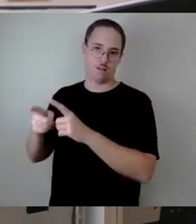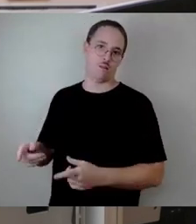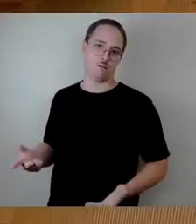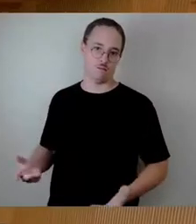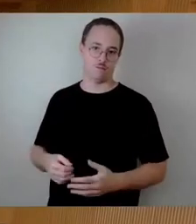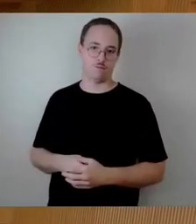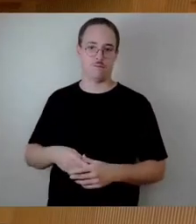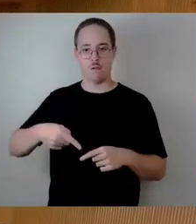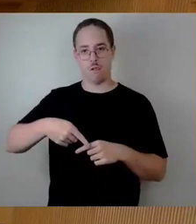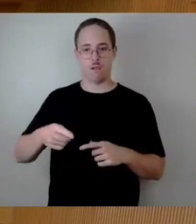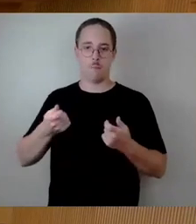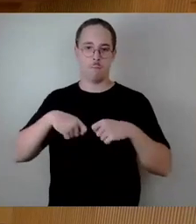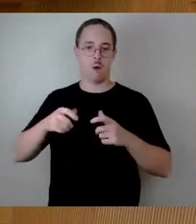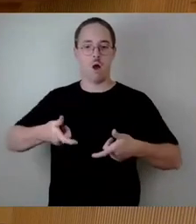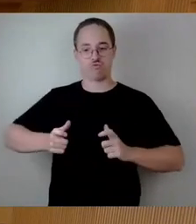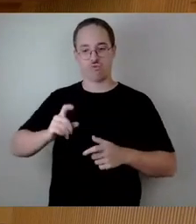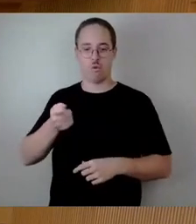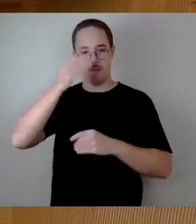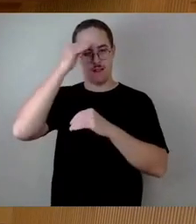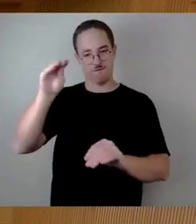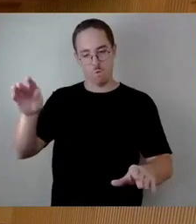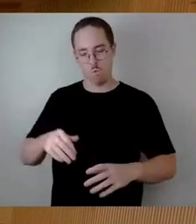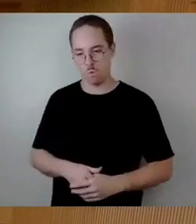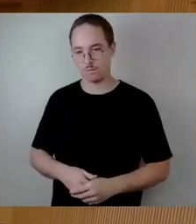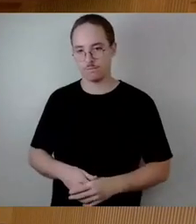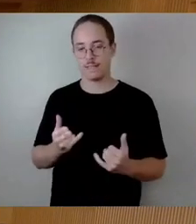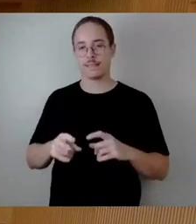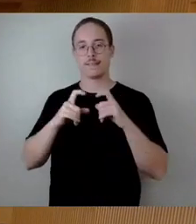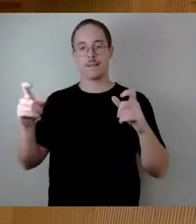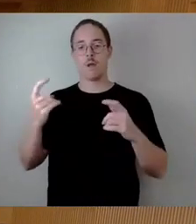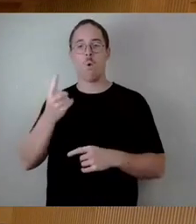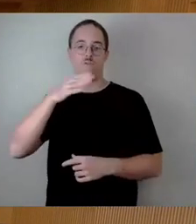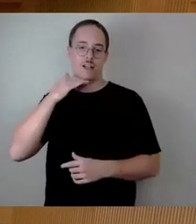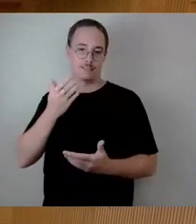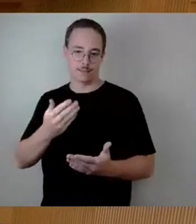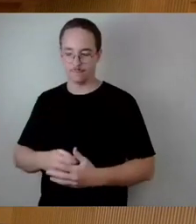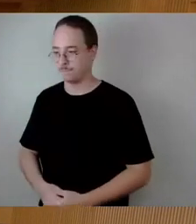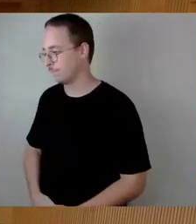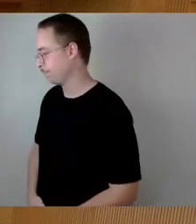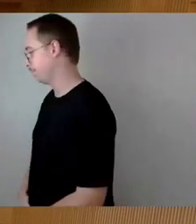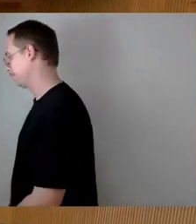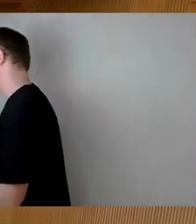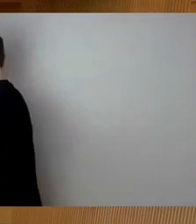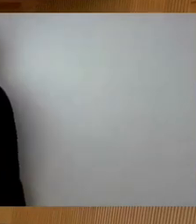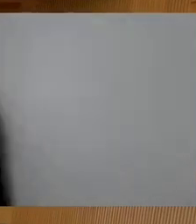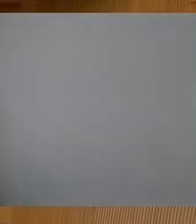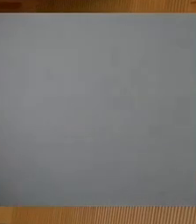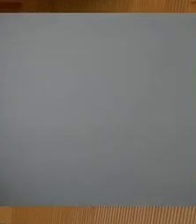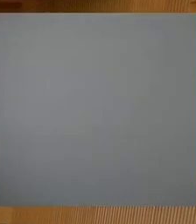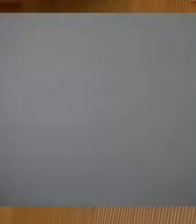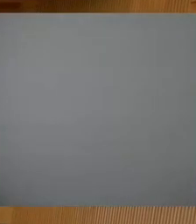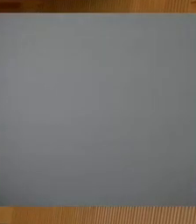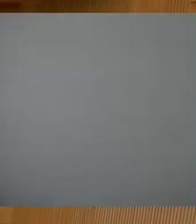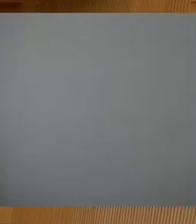So, und jetzt zum Thema Hochwasser und Vorbereitung. Frau Hinnig. Sehr geehrte Damen und Herren, Sie haben jetzt ganz aktuell vom